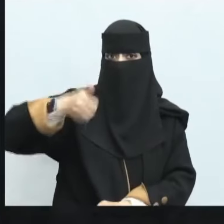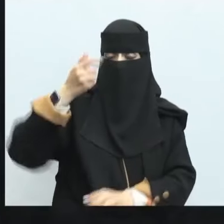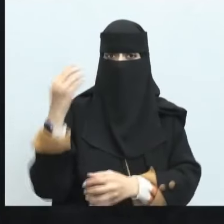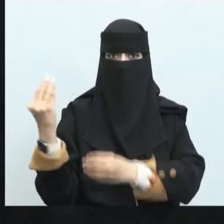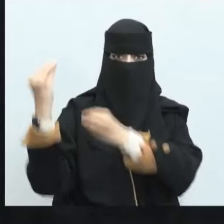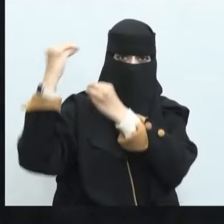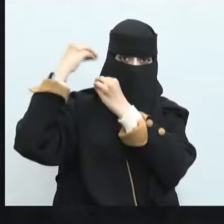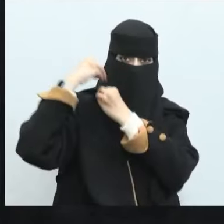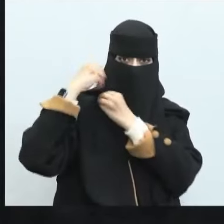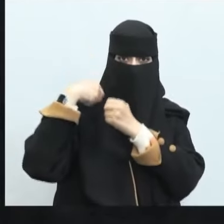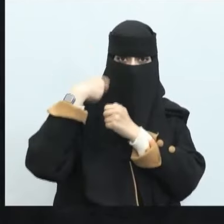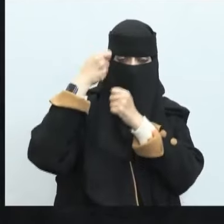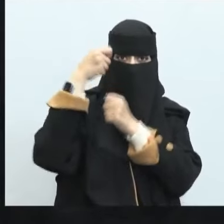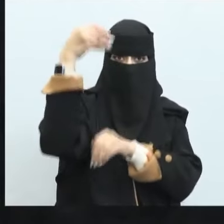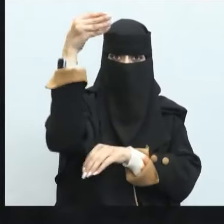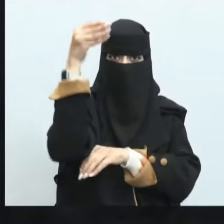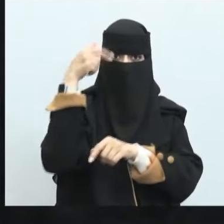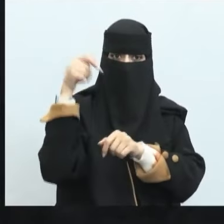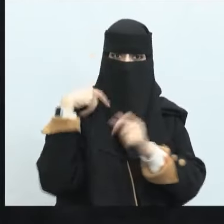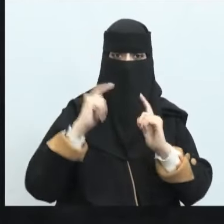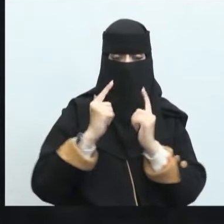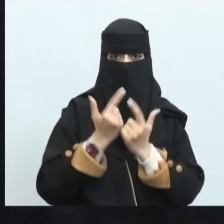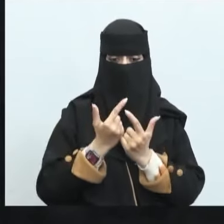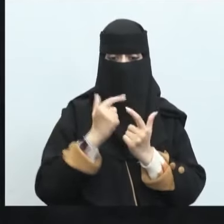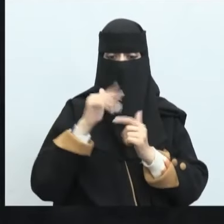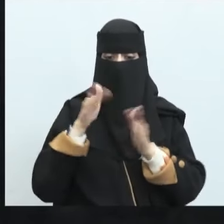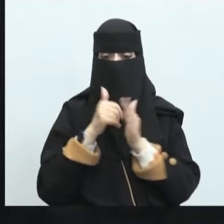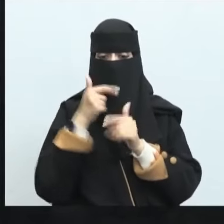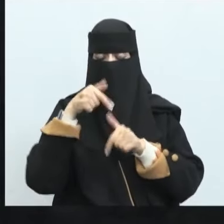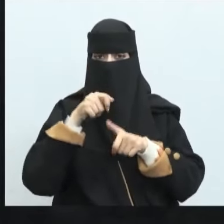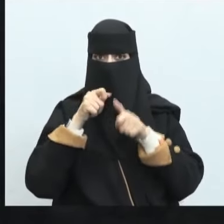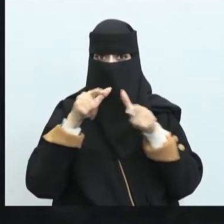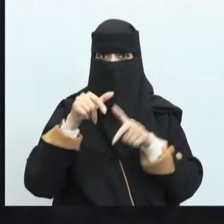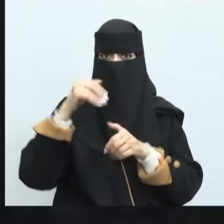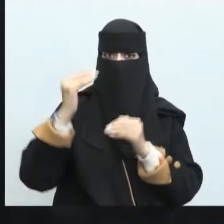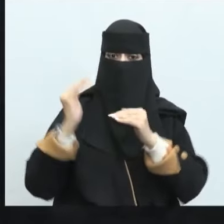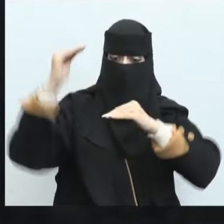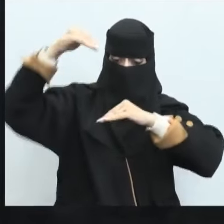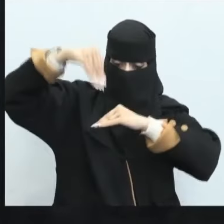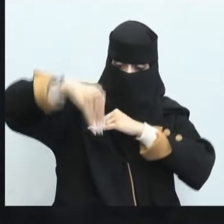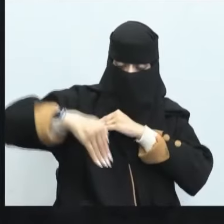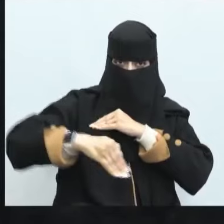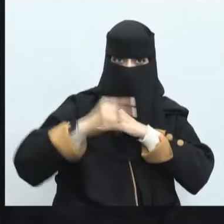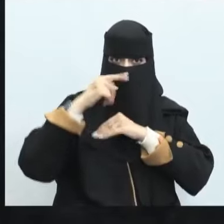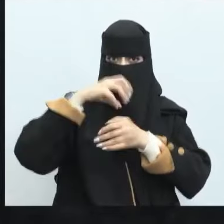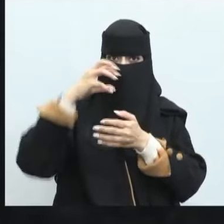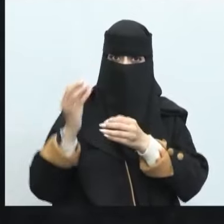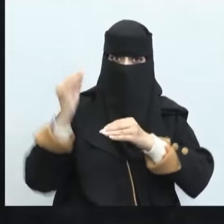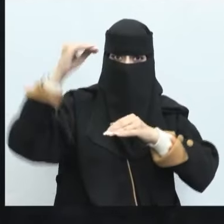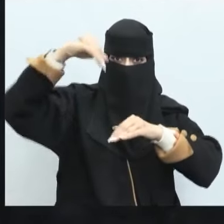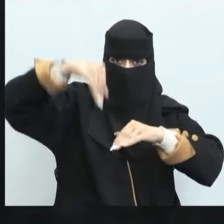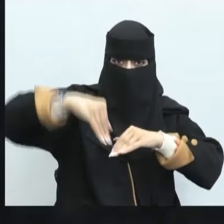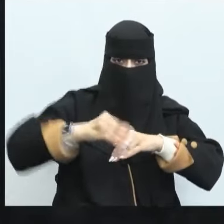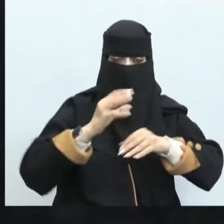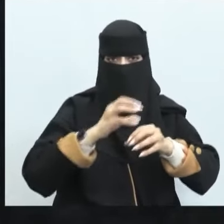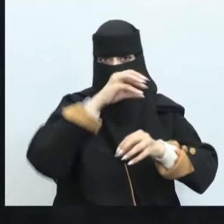الحمل لواء الحرب أيضا دري على كثرة الحروب حمال ألوية هباطوا أودية دري على كثرة الرحيل هباط الوزن الفعال